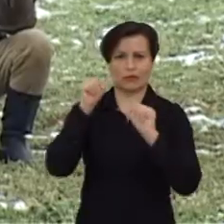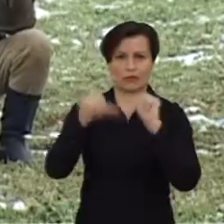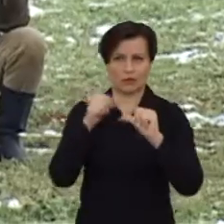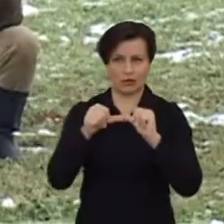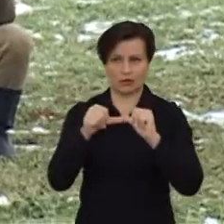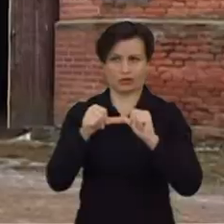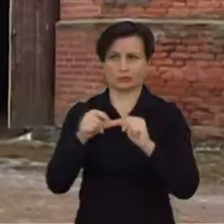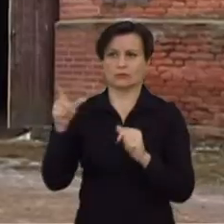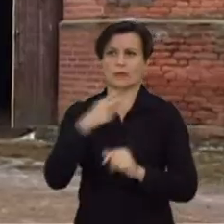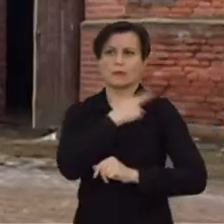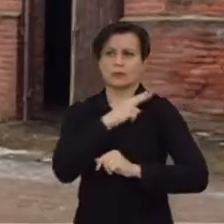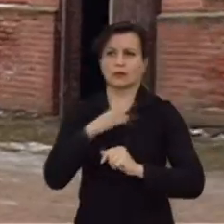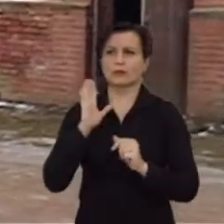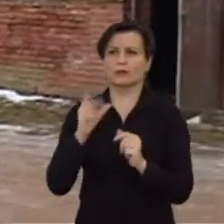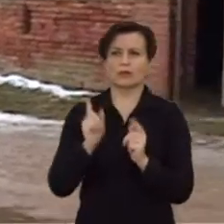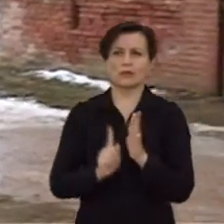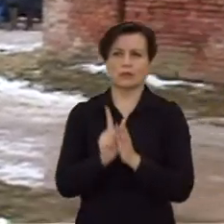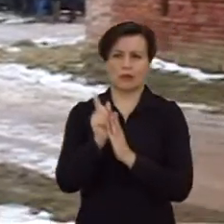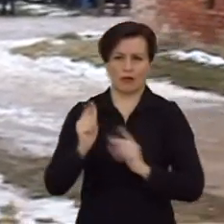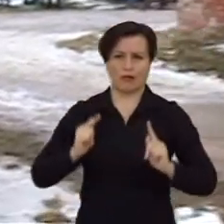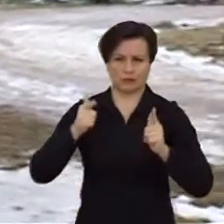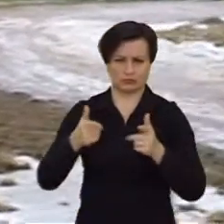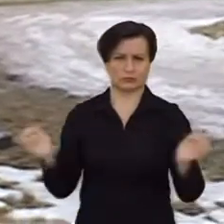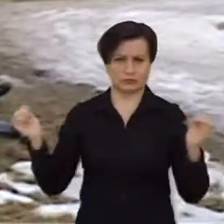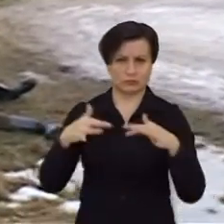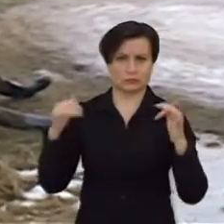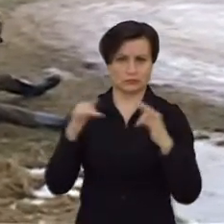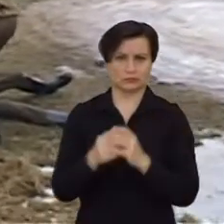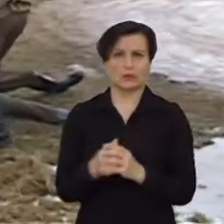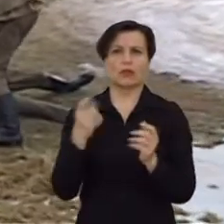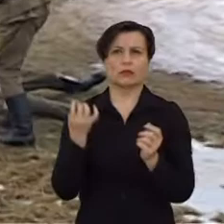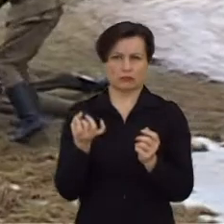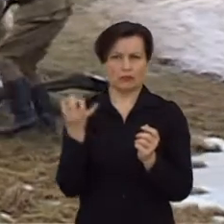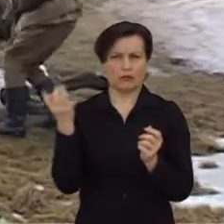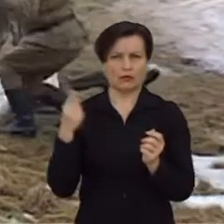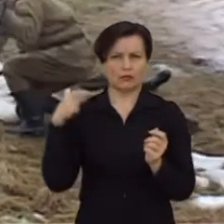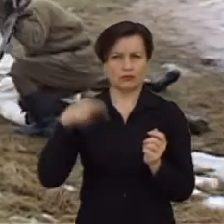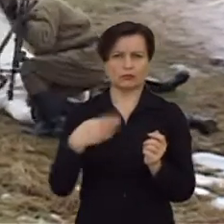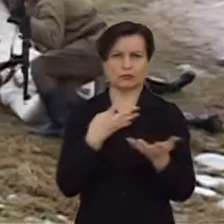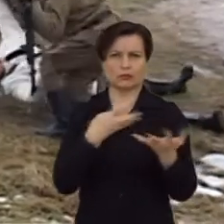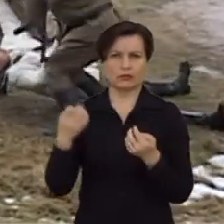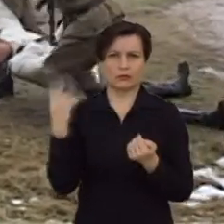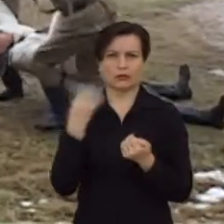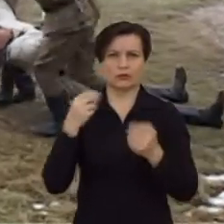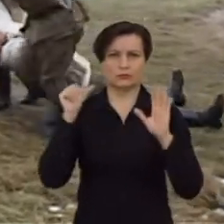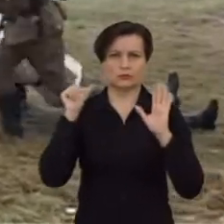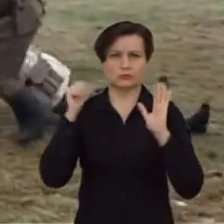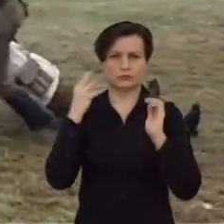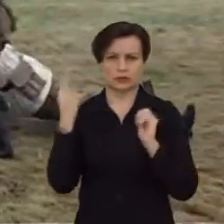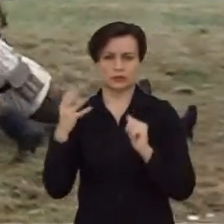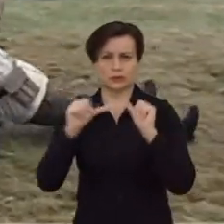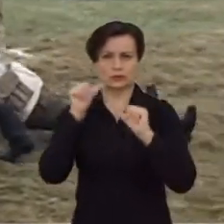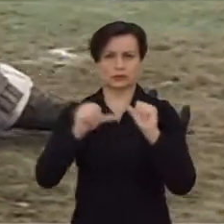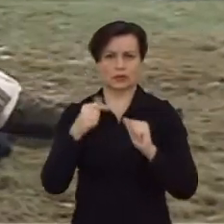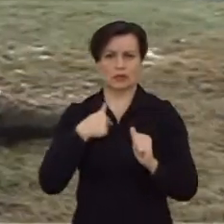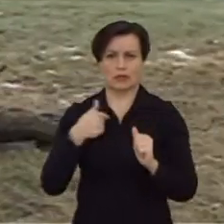partizanai. Dar 44 metais manų klasiokas buvau pabėdęs į Vokietiją.